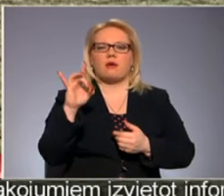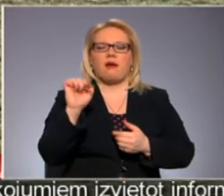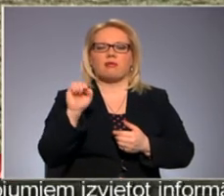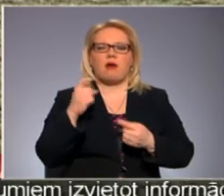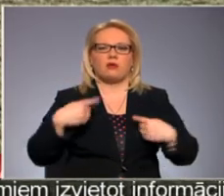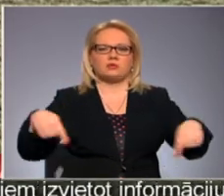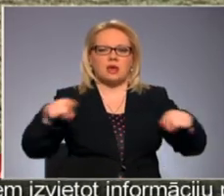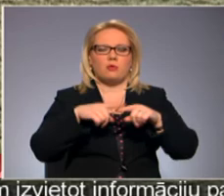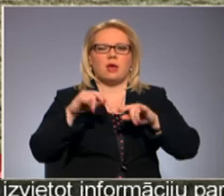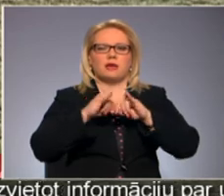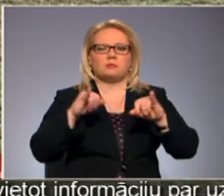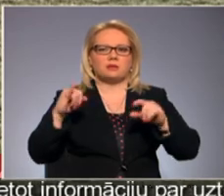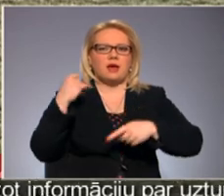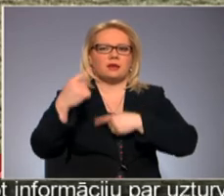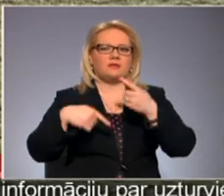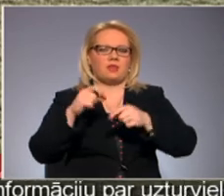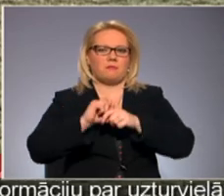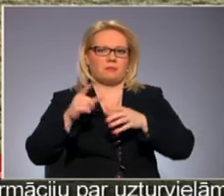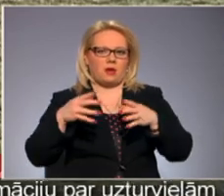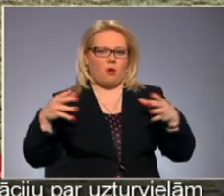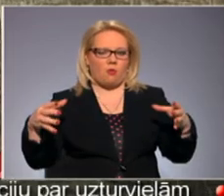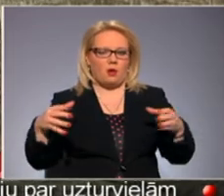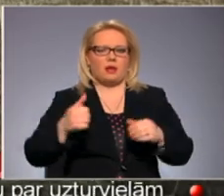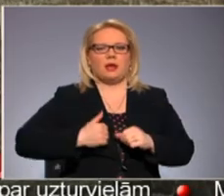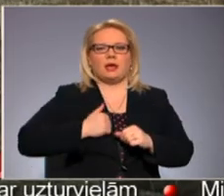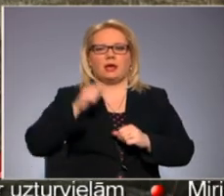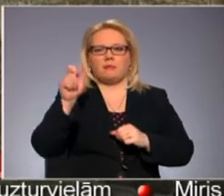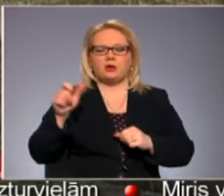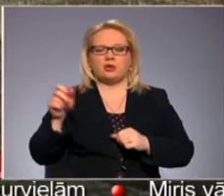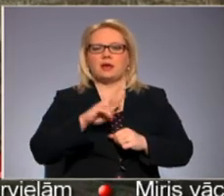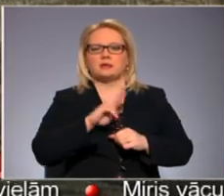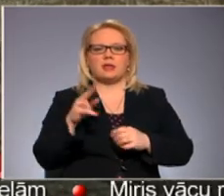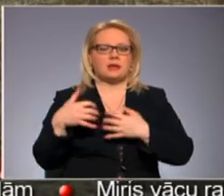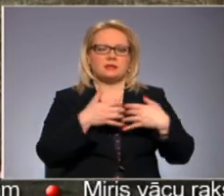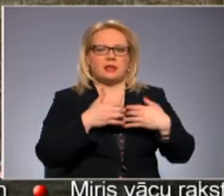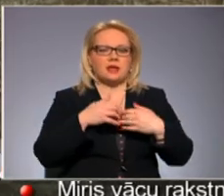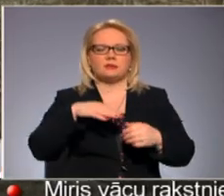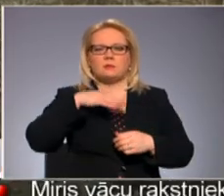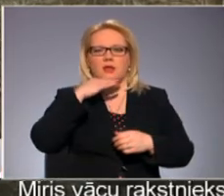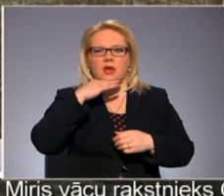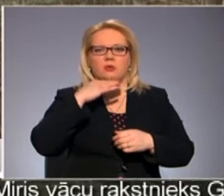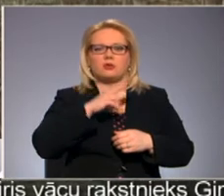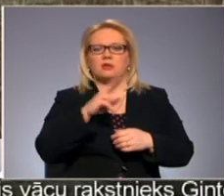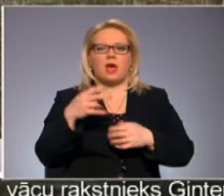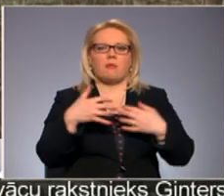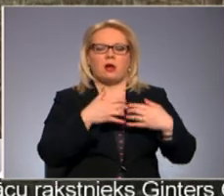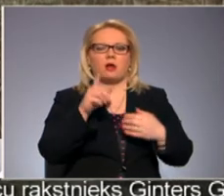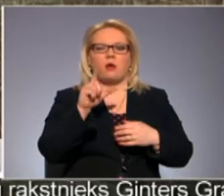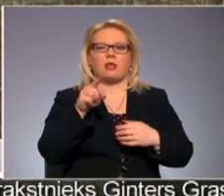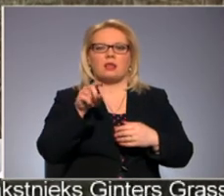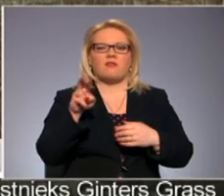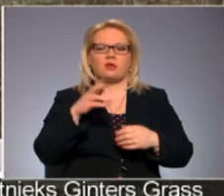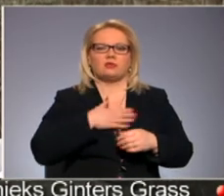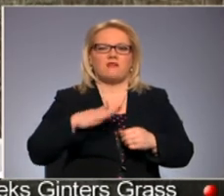zemes un tā izplatība aizvien pieaugu. Ir īpašnieki, kas necīnās pietiekoši daudz, neapkarot Latvāņu savā